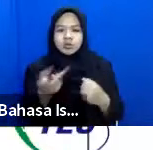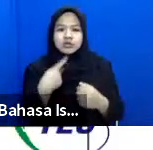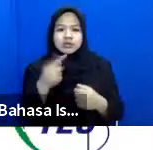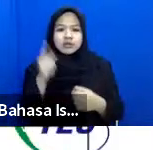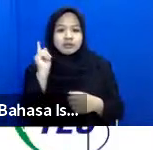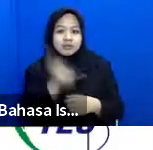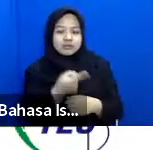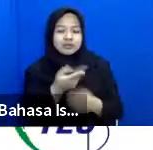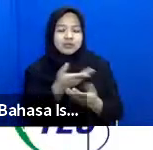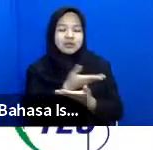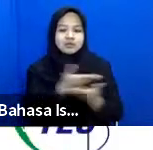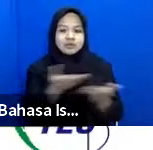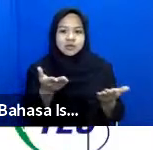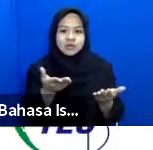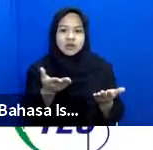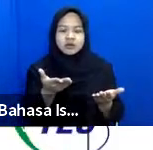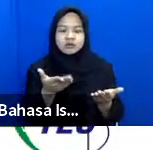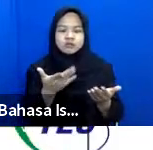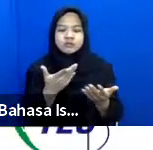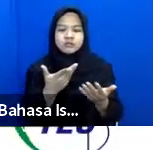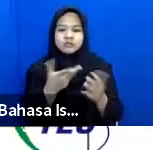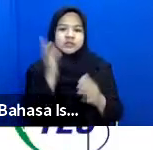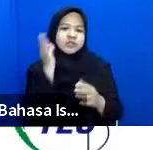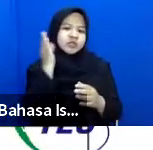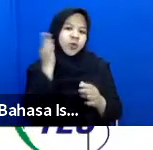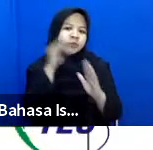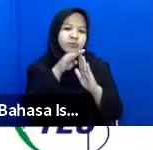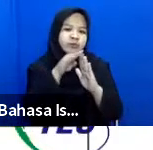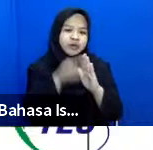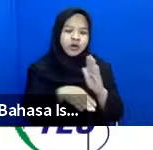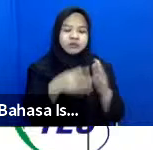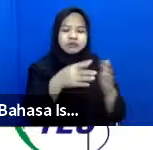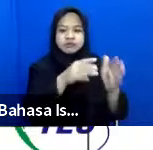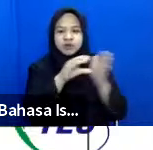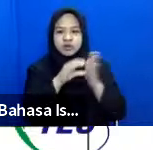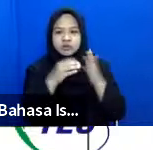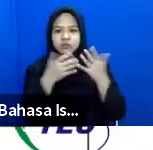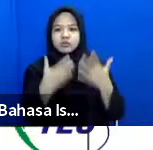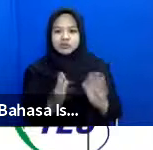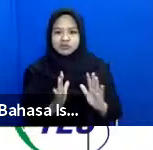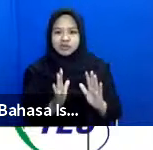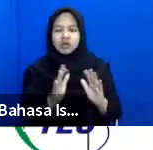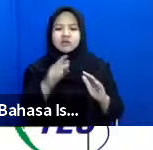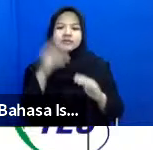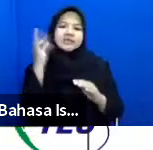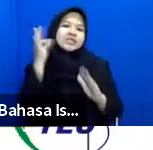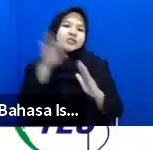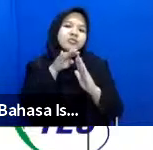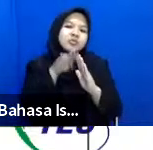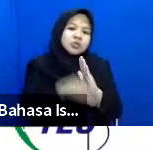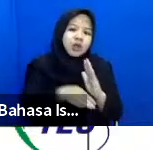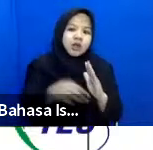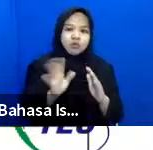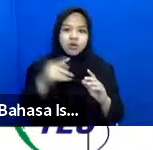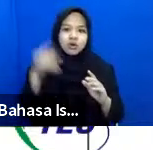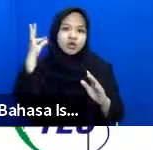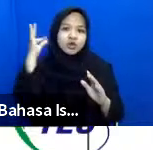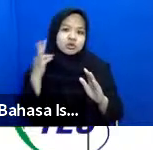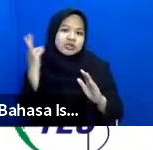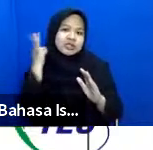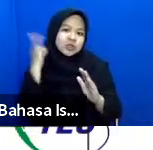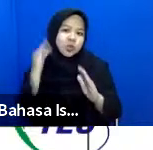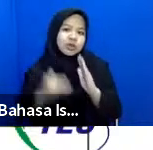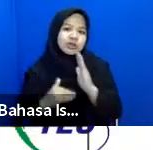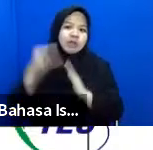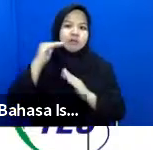pastikan mereka berkurang resikonya setelah menerima bantuan bukan berarti malah lebih berisiko seperti yang